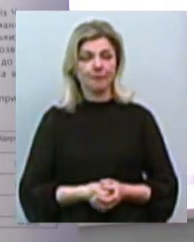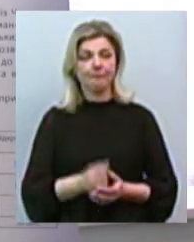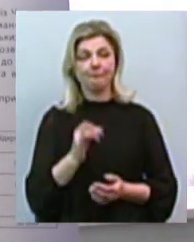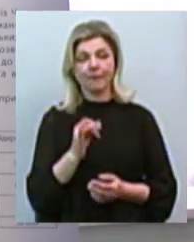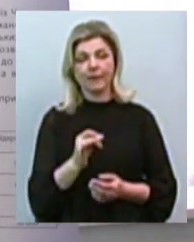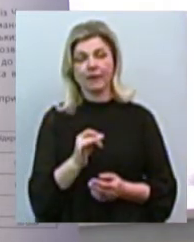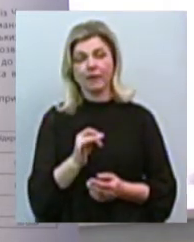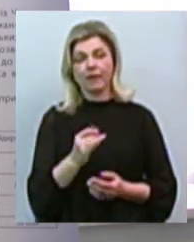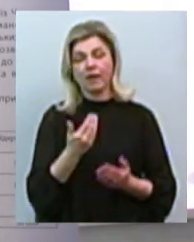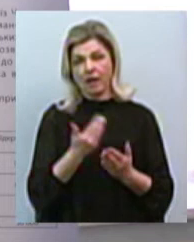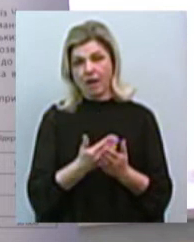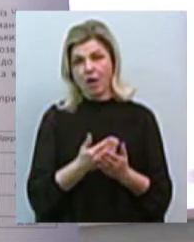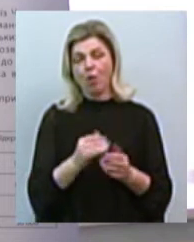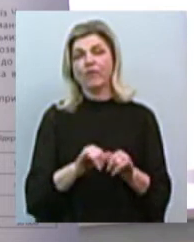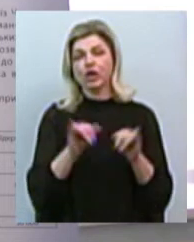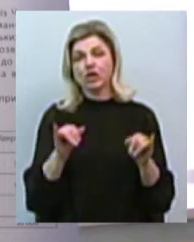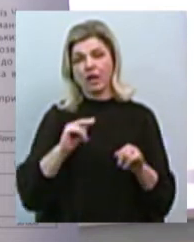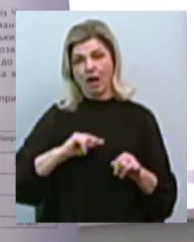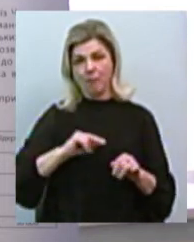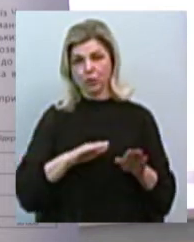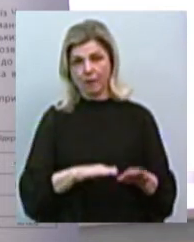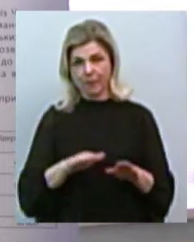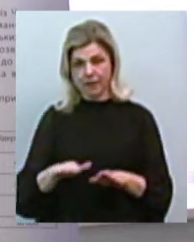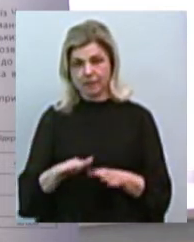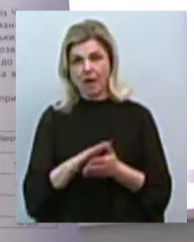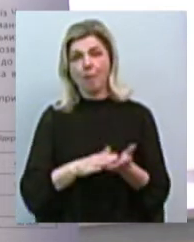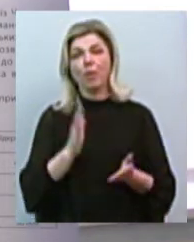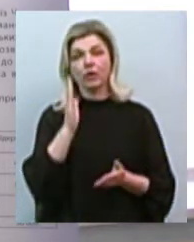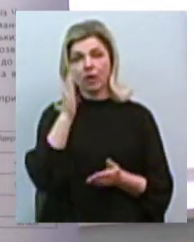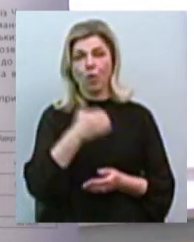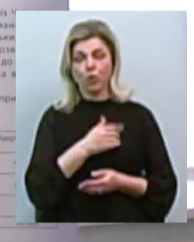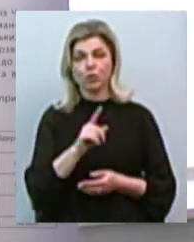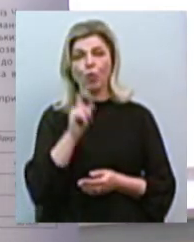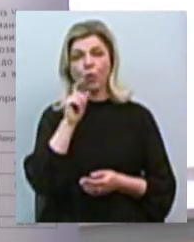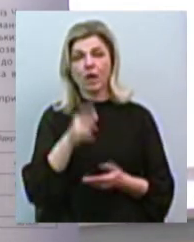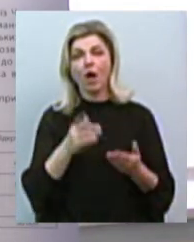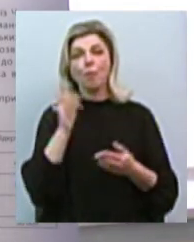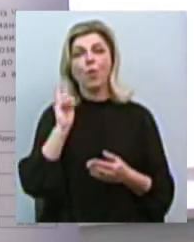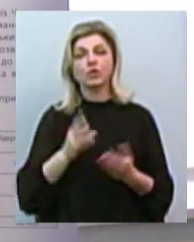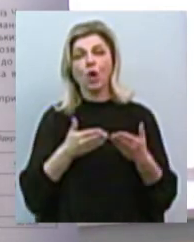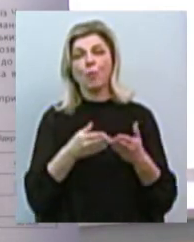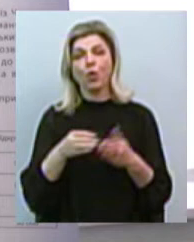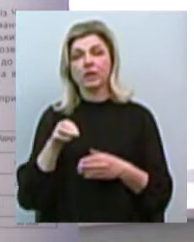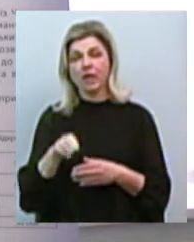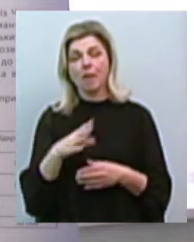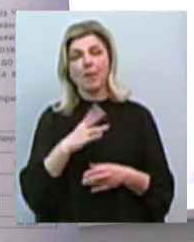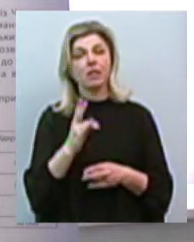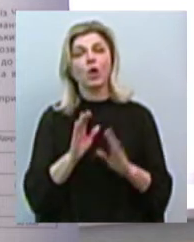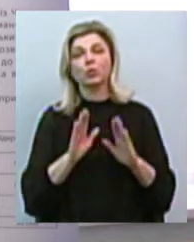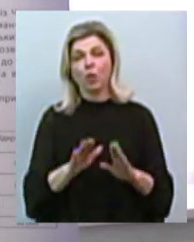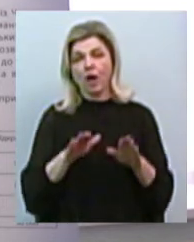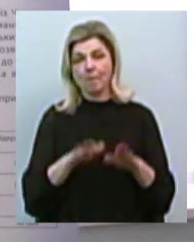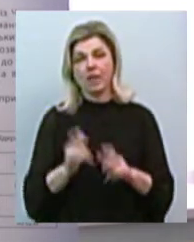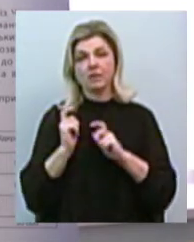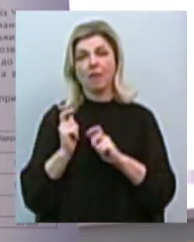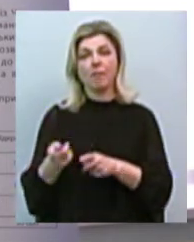безперечно, їхнє збільшення. В подальшому ми дуже хочемо, щоб українські морські порти були не просто місцем перевалки вантажу, але місцем